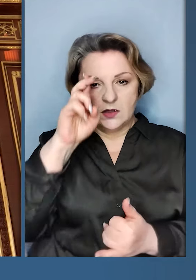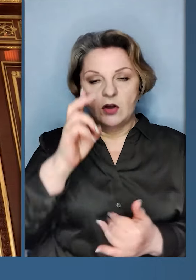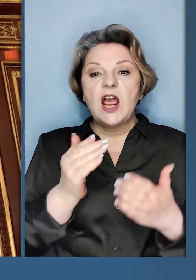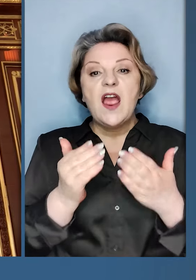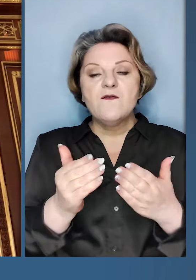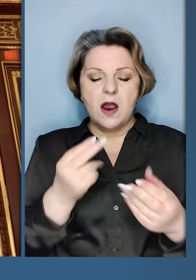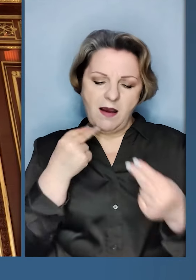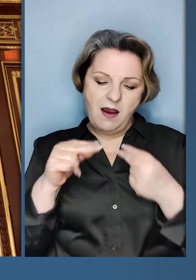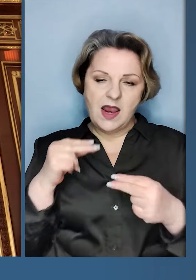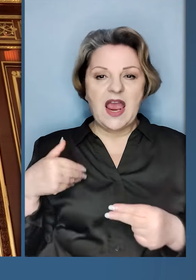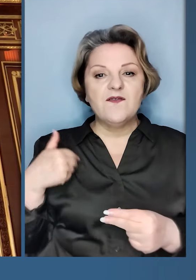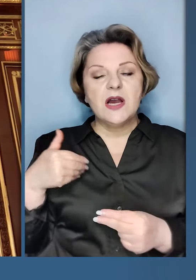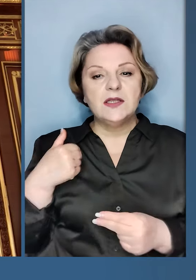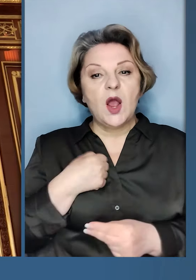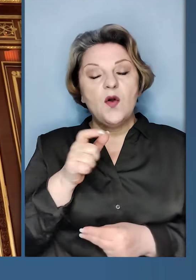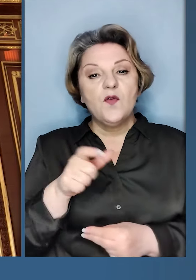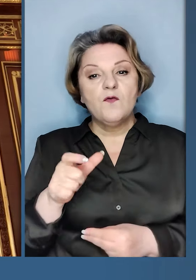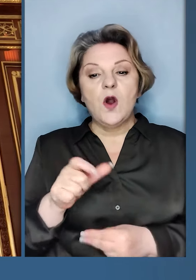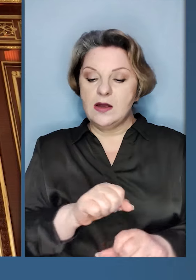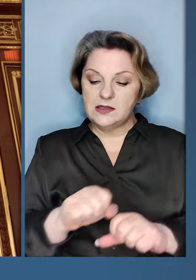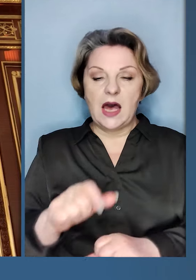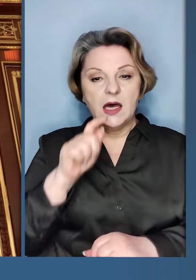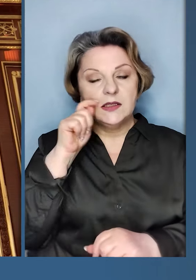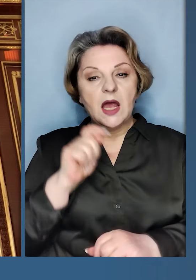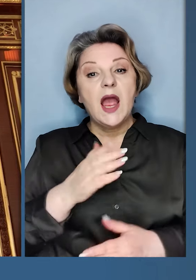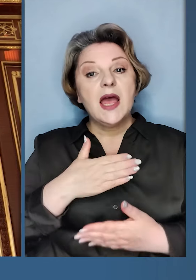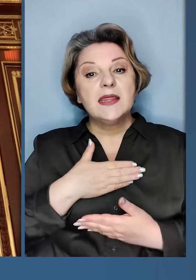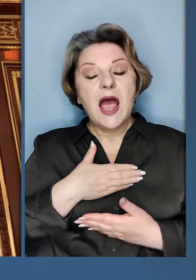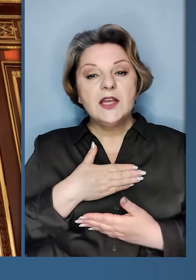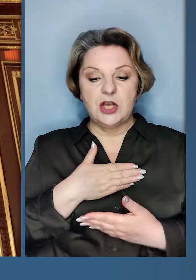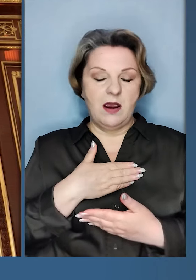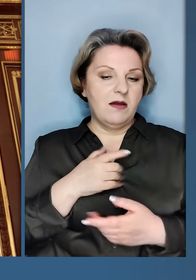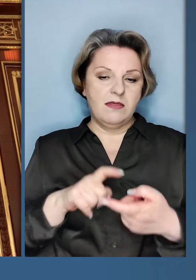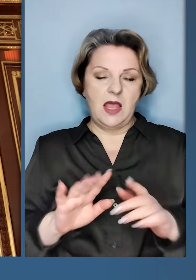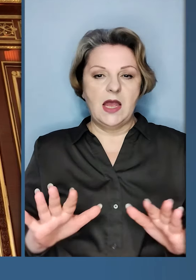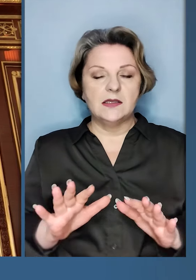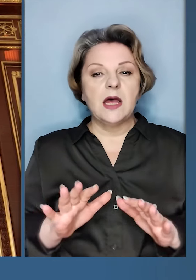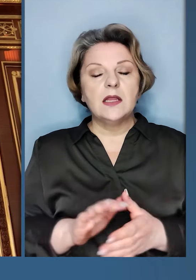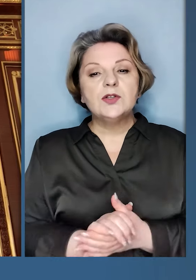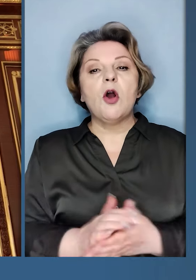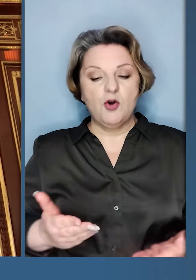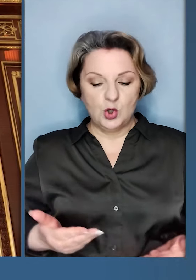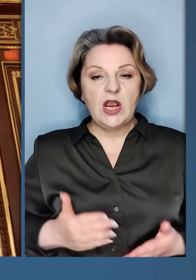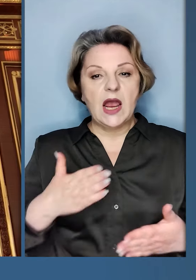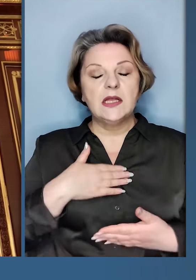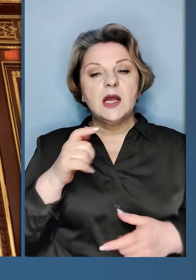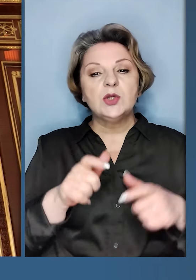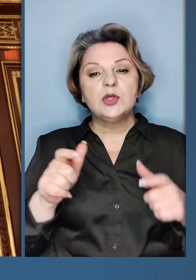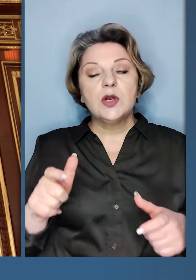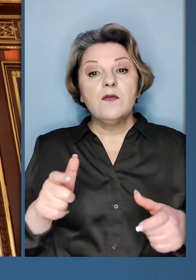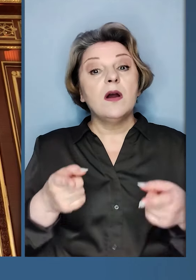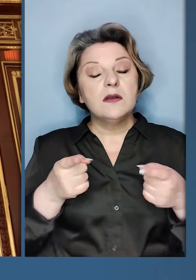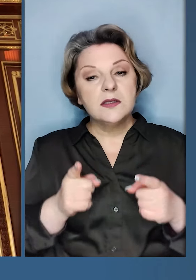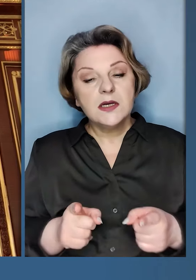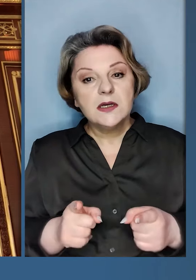державою вашої ефективності, воїни, у захисті України, нашої незалежності, життя наших